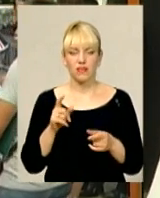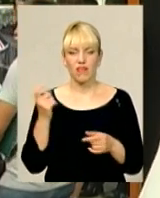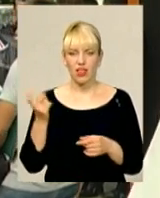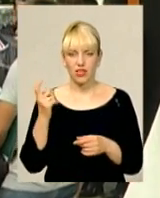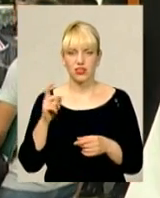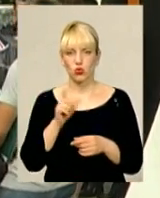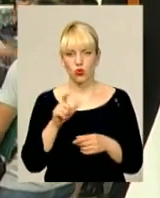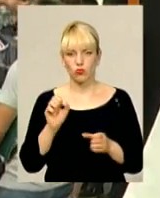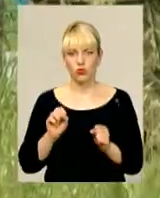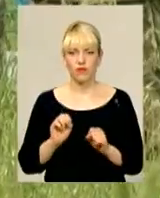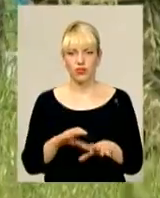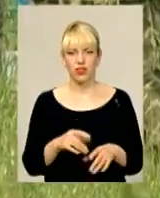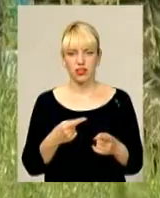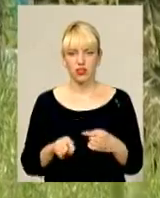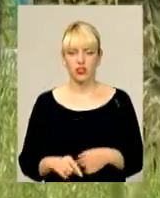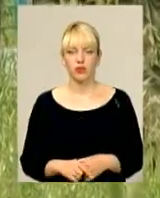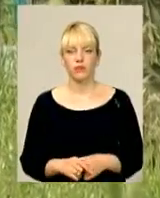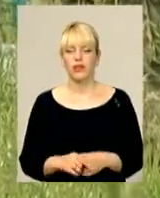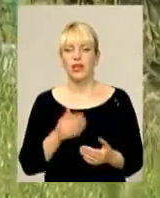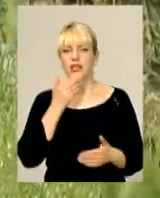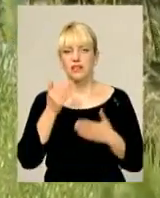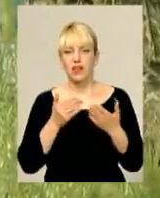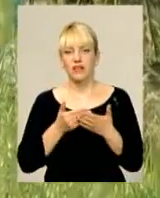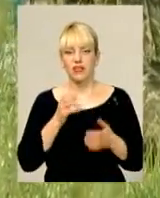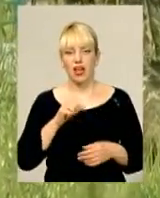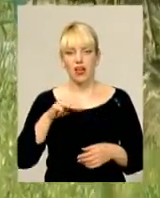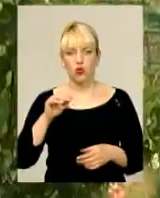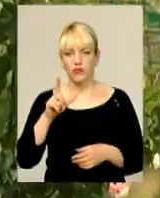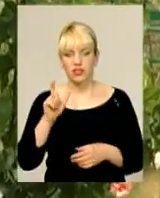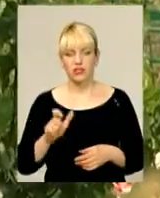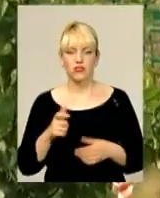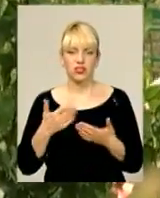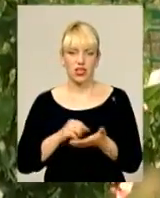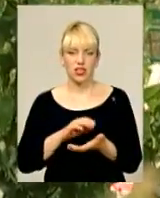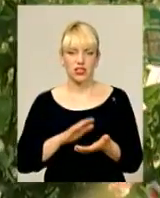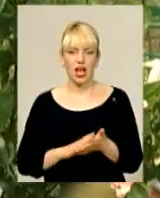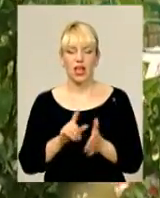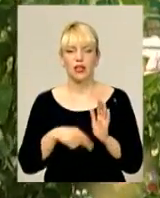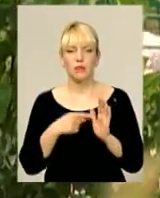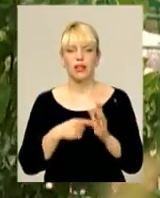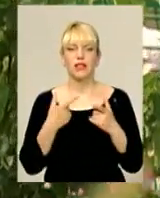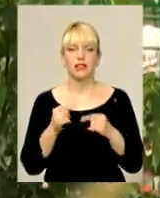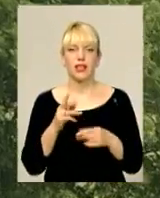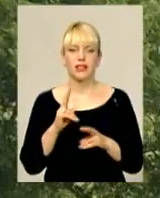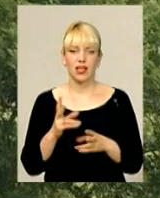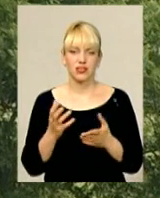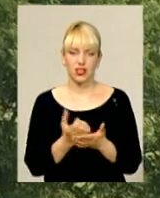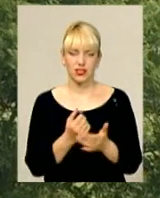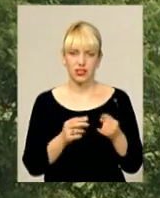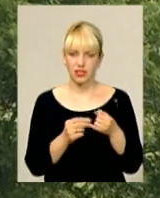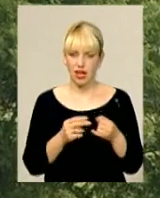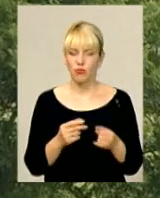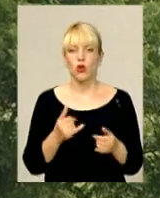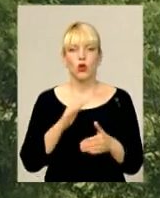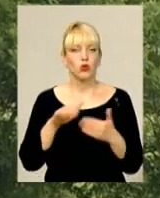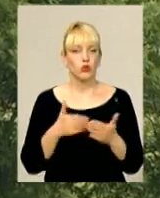її можна людям віддати іншим. Отож, звернення від АТОвців зареєстрували. А на забутання, де і як знайти землю, досі ніхто дати